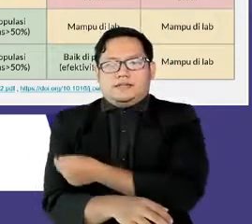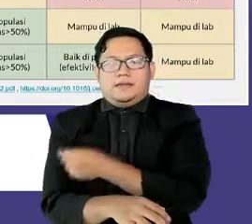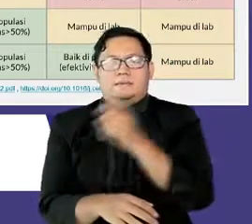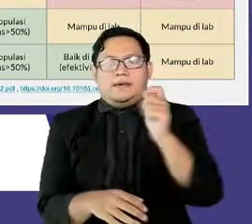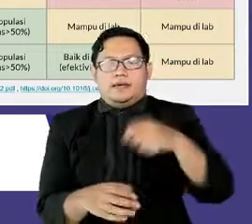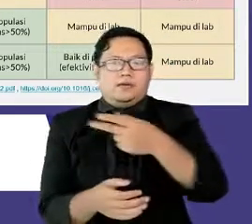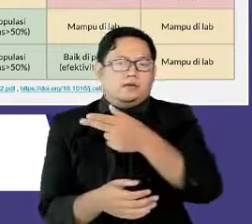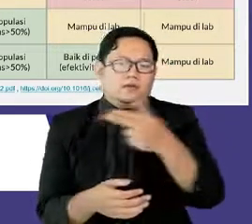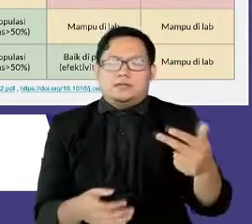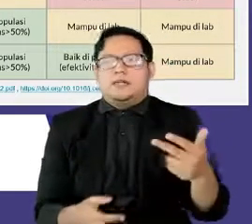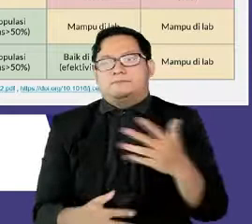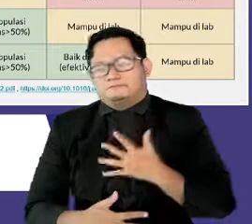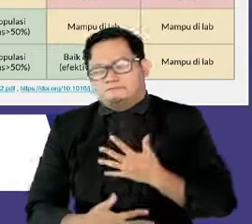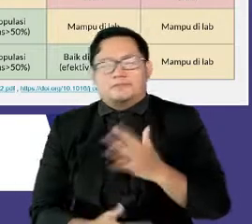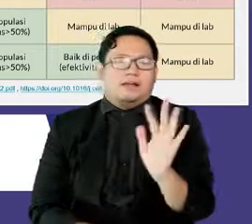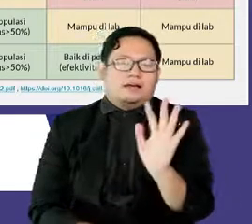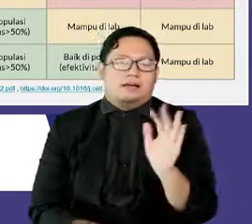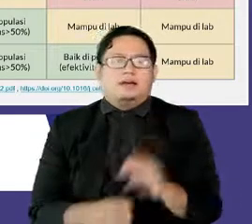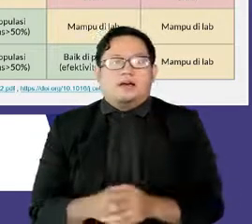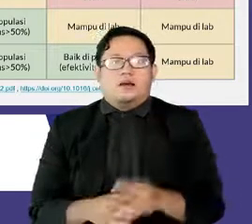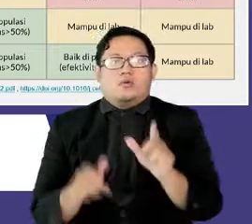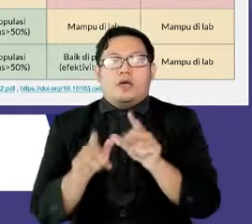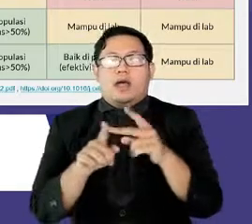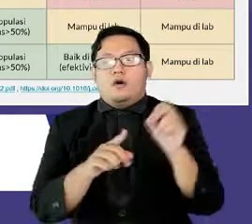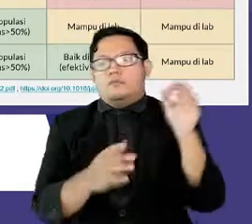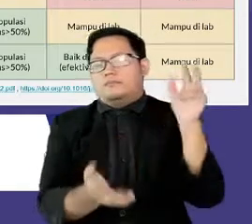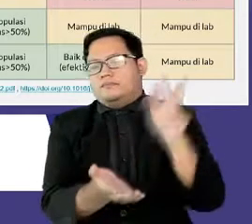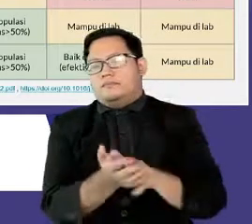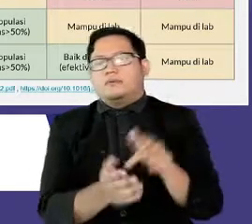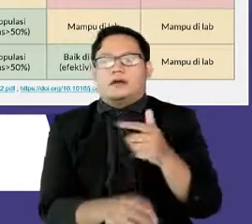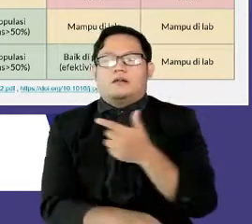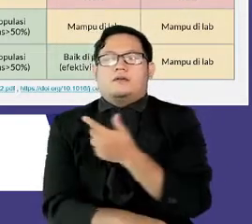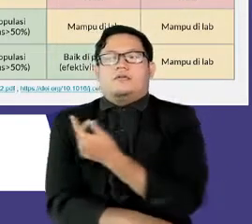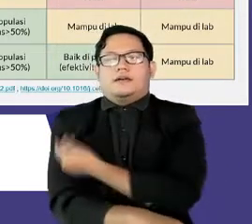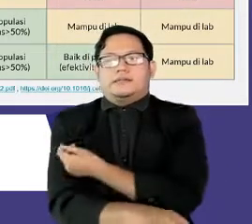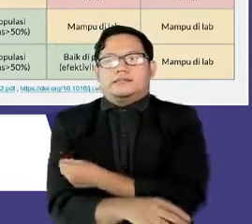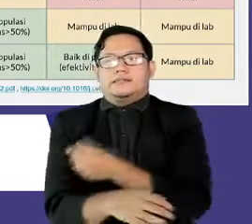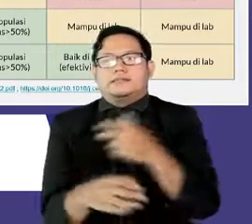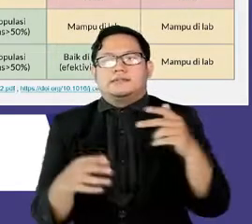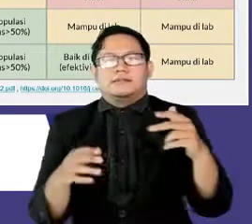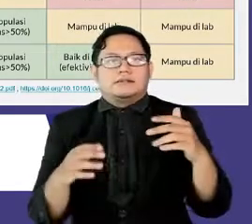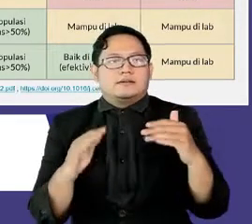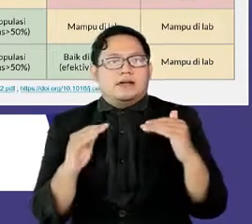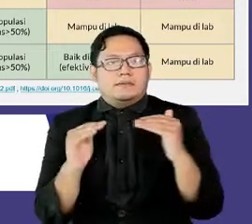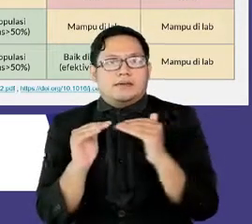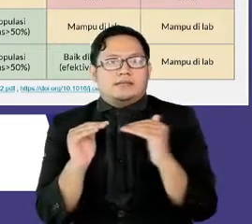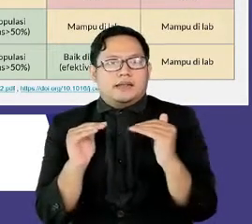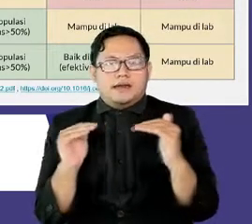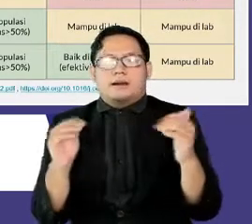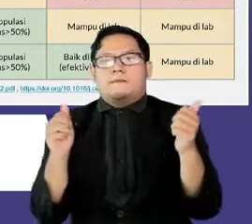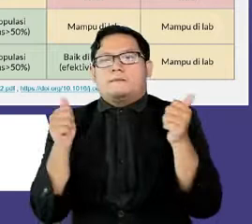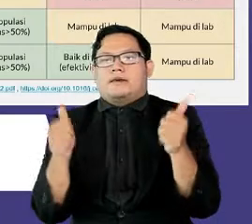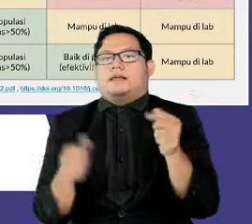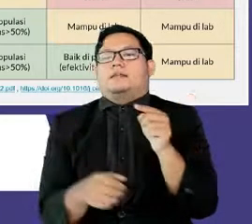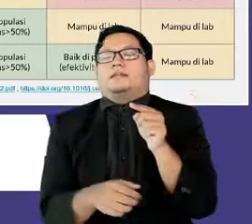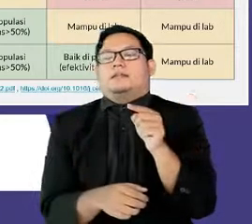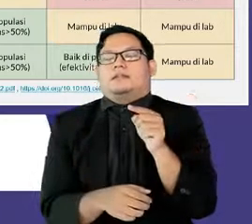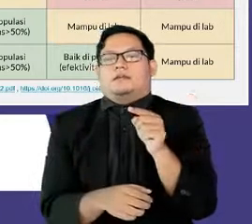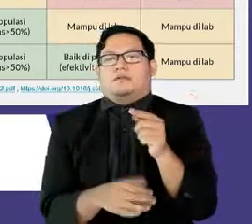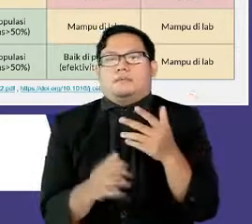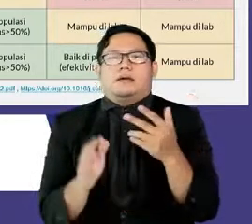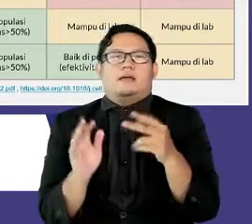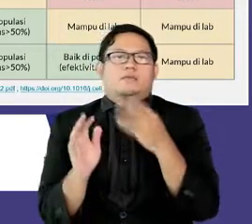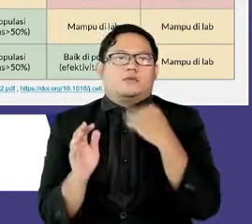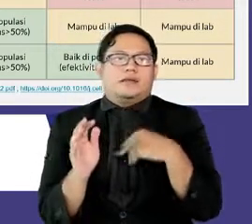WHO telah menegaskan bahwa standar vaksin dengan kemampuan membentuk kekebalan yang baik ialah yang memiliki